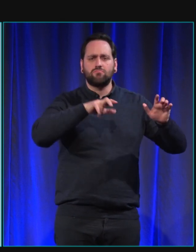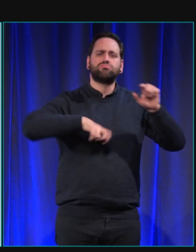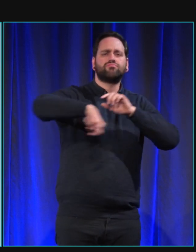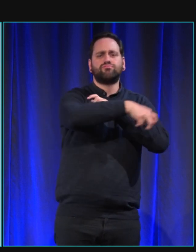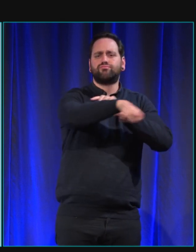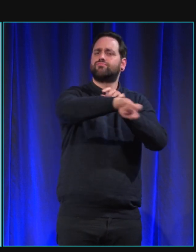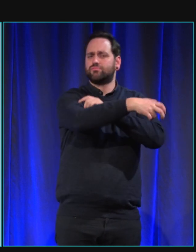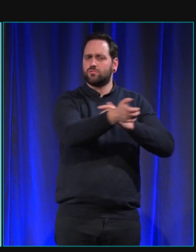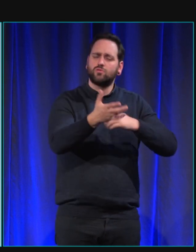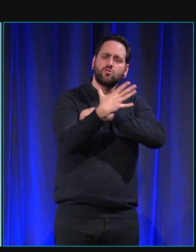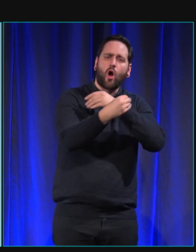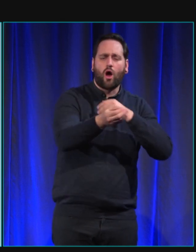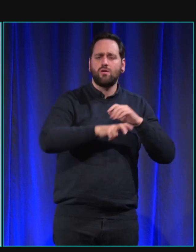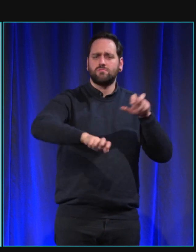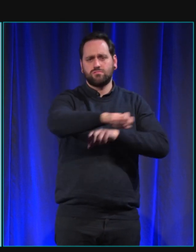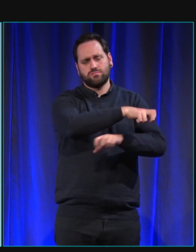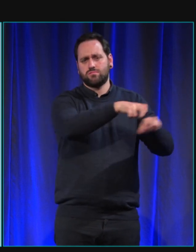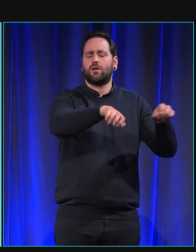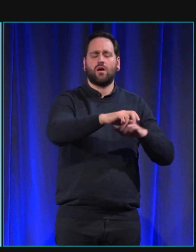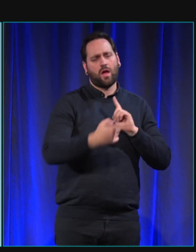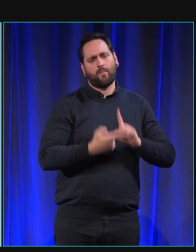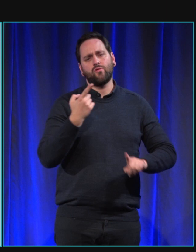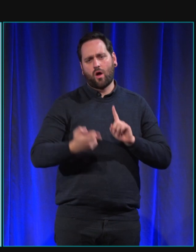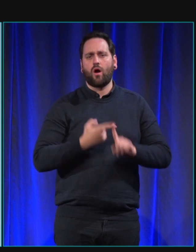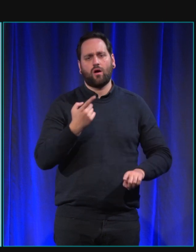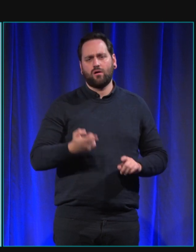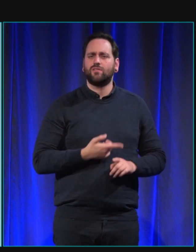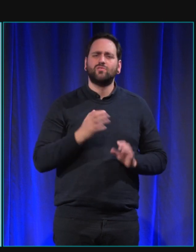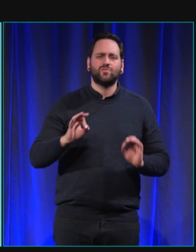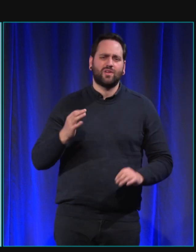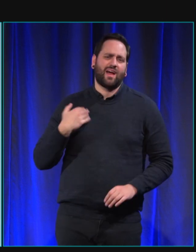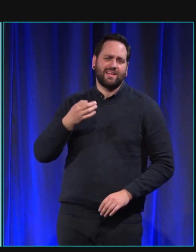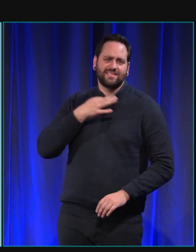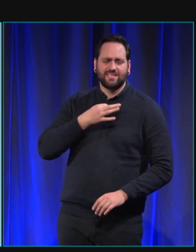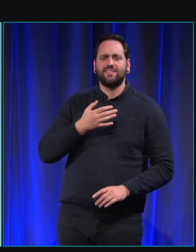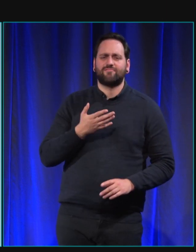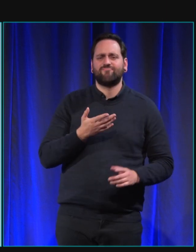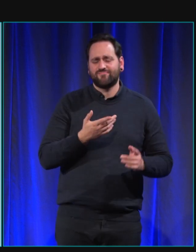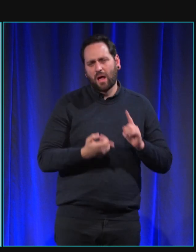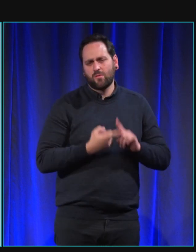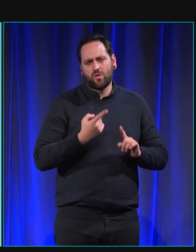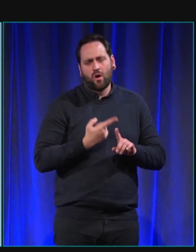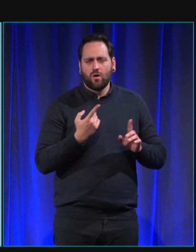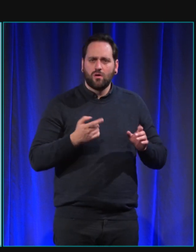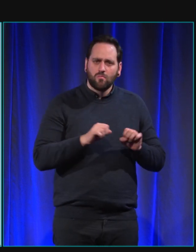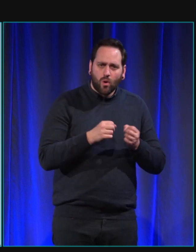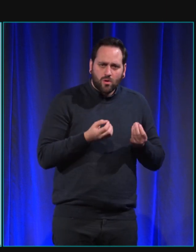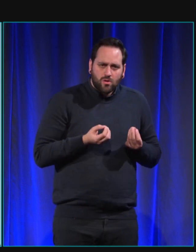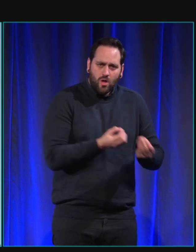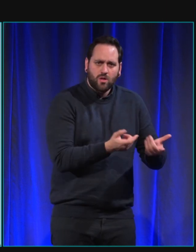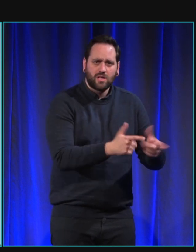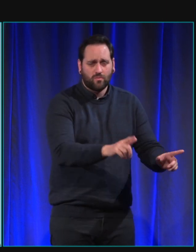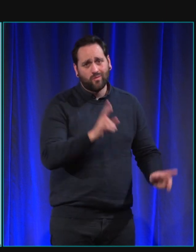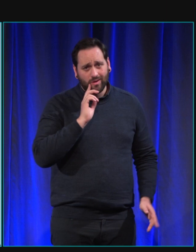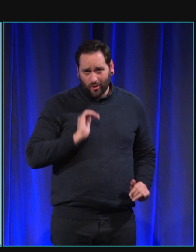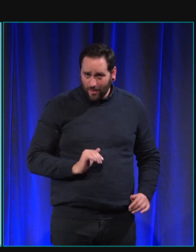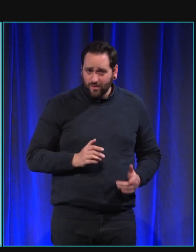dépenser de profiter il y a vraiment ce moment comme on a discuté voilà qu'il faut aussi respecter ça reste des